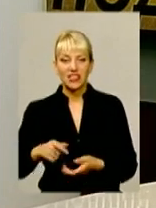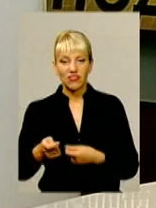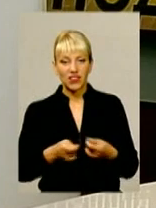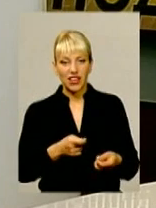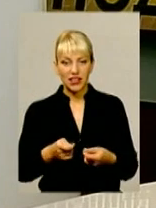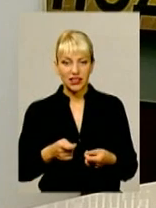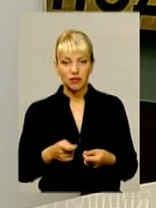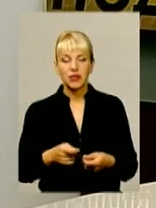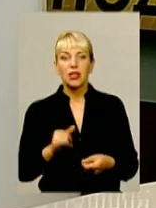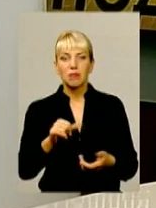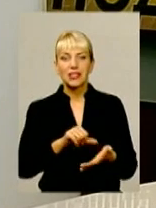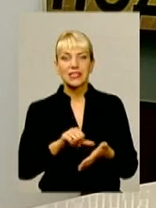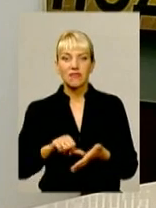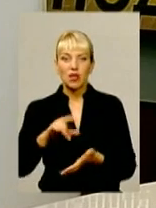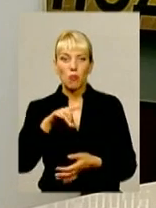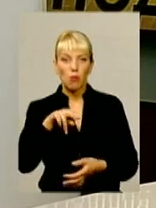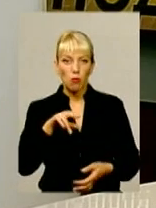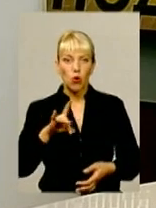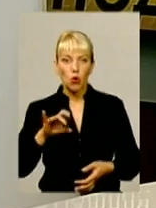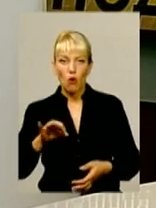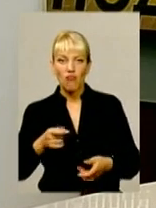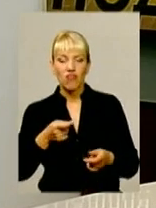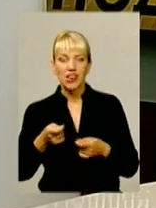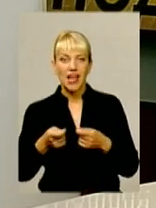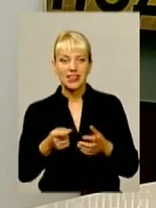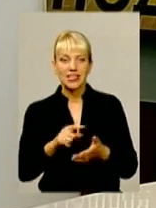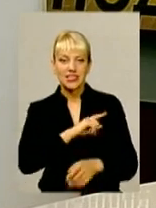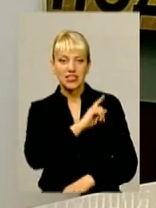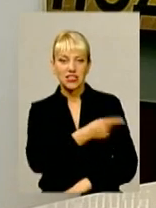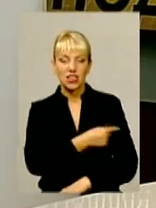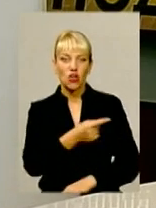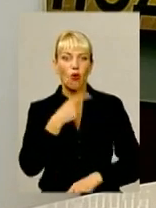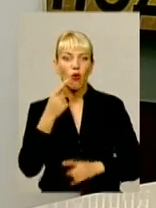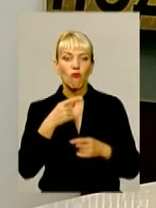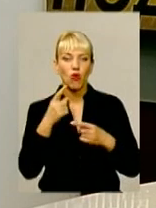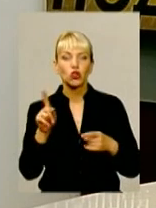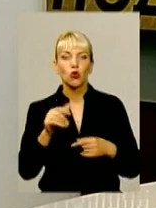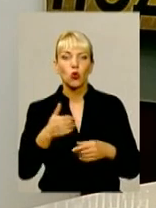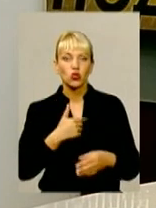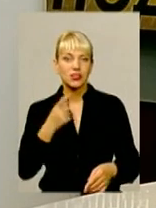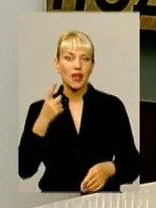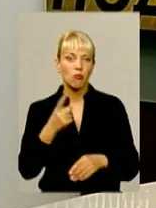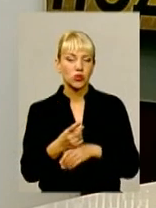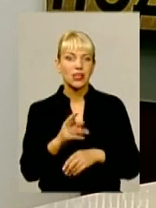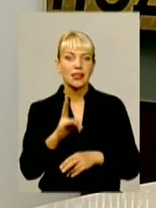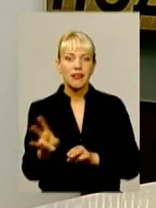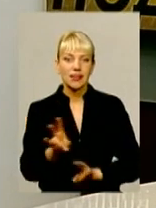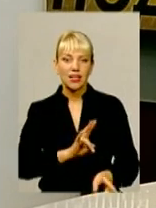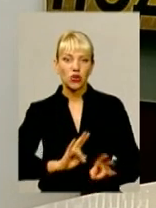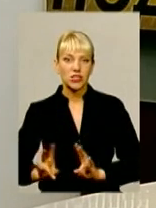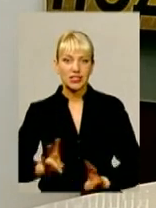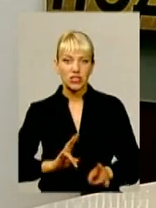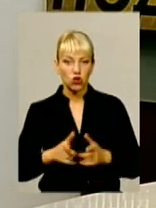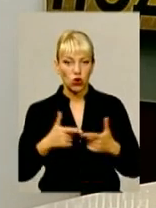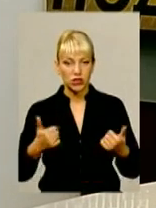представників провладних сил, у тому, що «Свободу» потрібно заборонити як терористичну організацію. Ну, вибачте, якщо Росія, яка сьогодні є